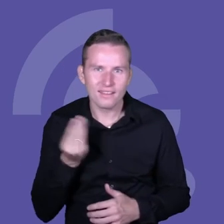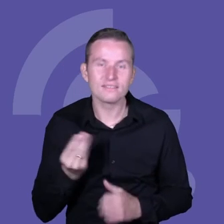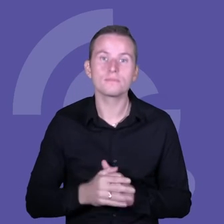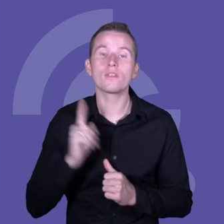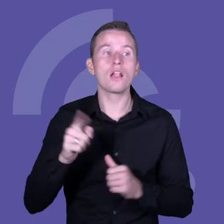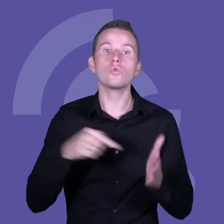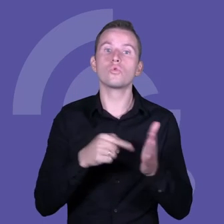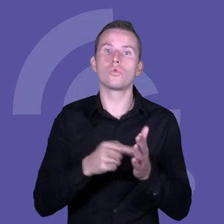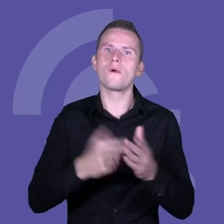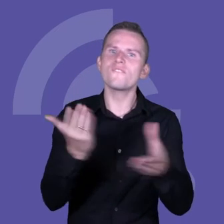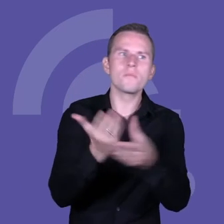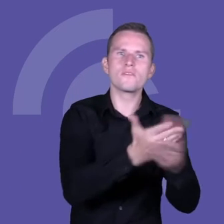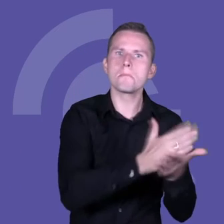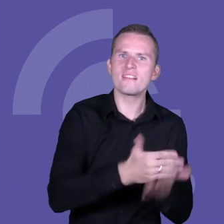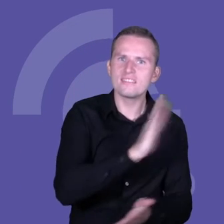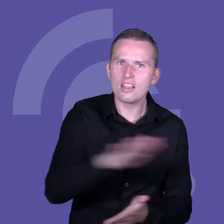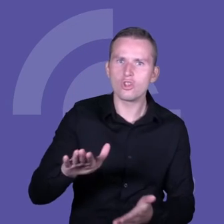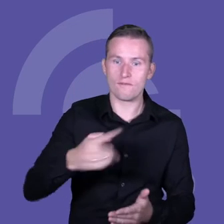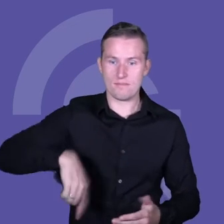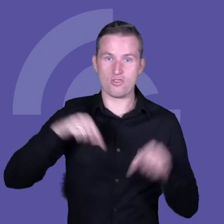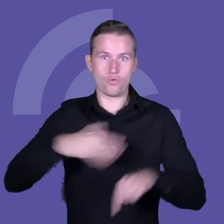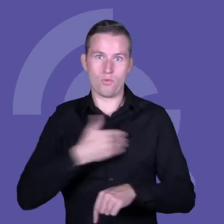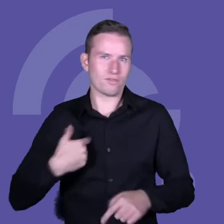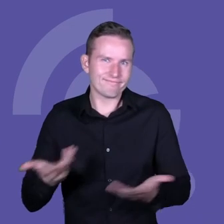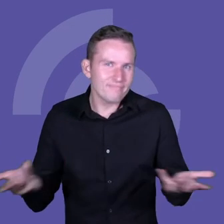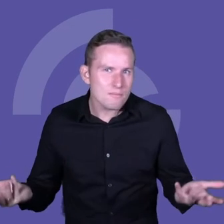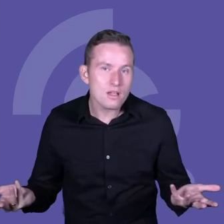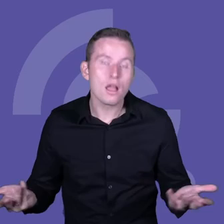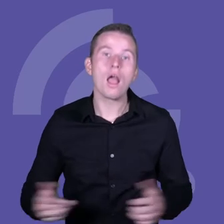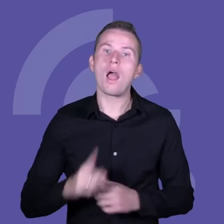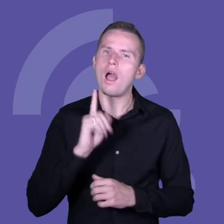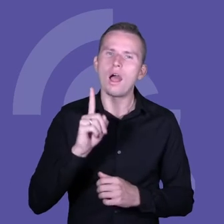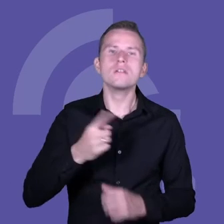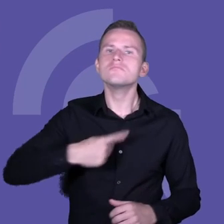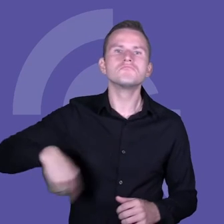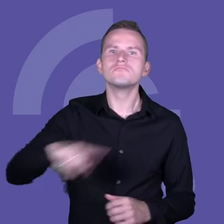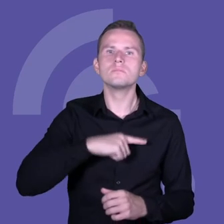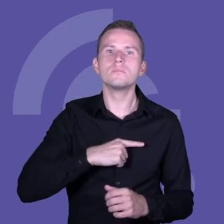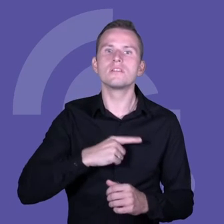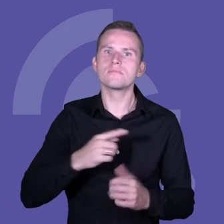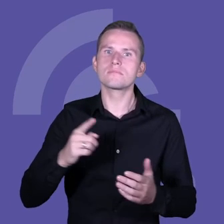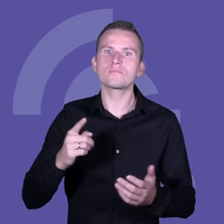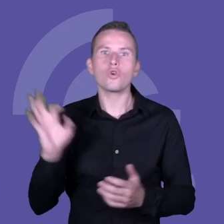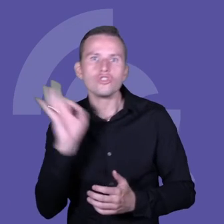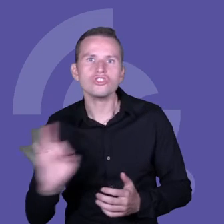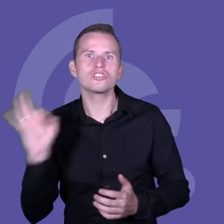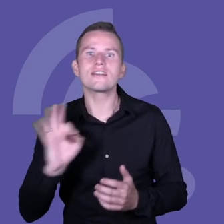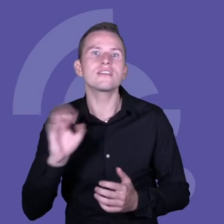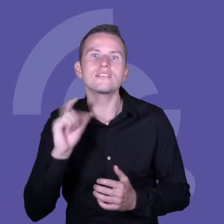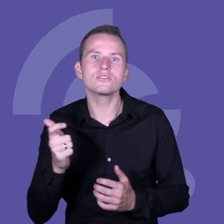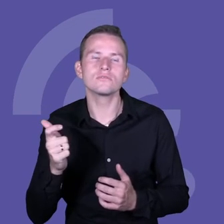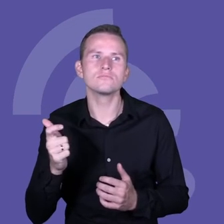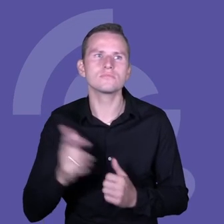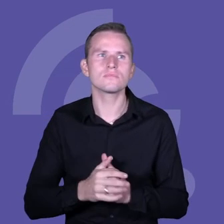międzynarodowe, których my jako Polska nie mamy. Natomiast to, w czym upatrujemy i możemy upatrywać szanse, to są innowacyjne start